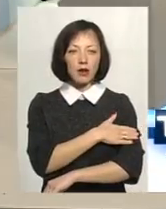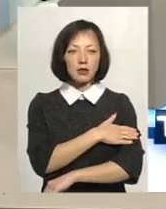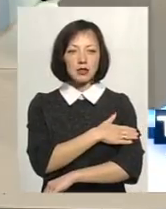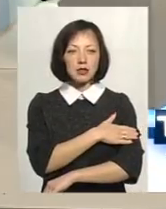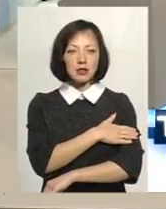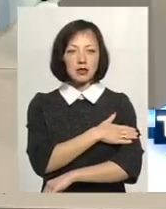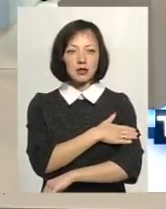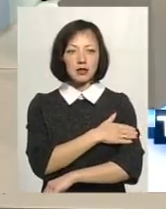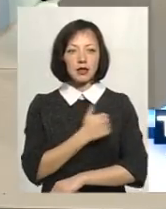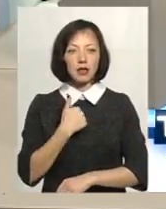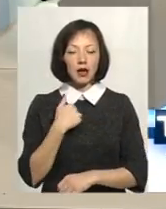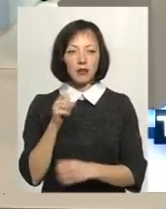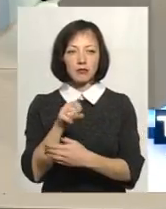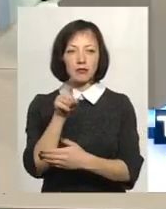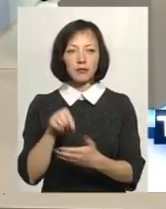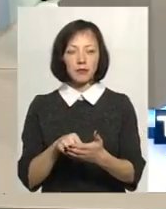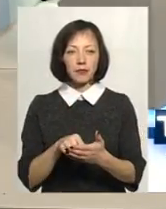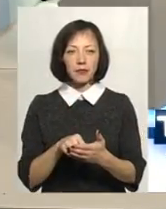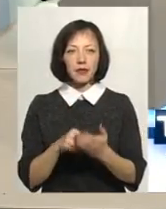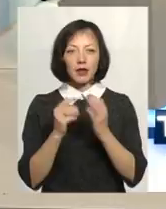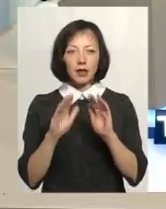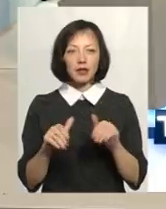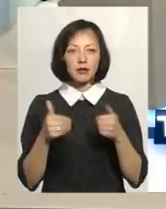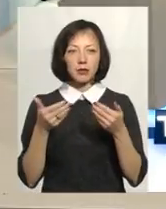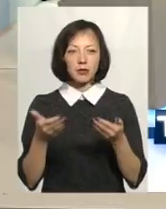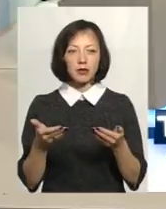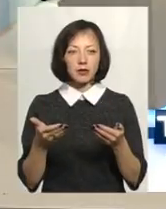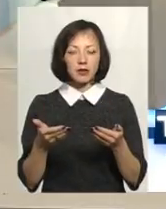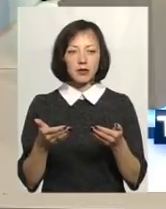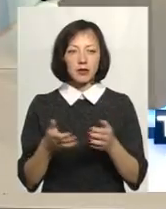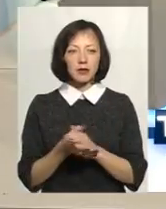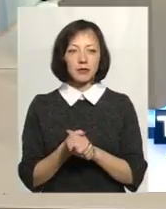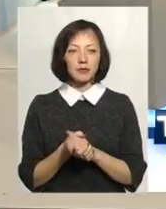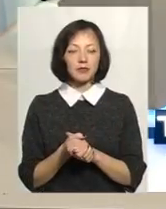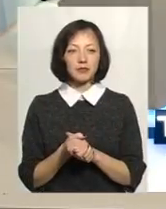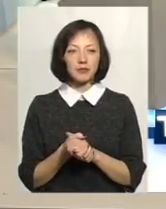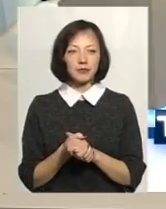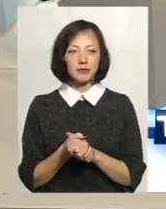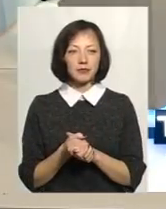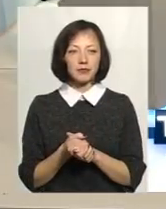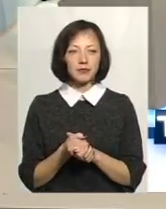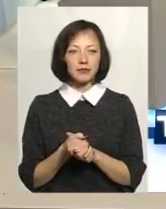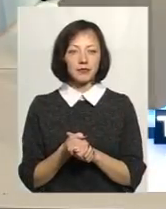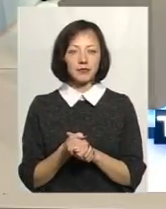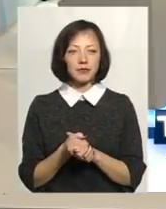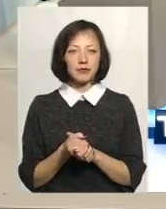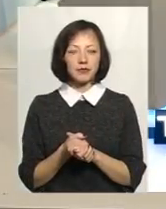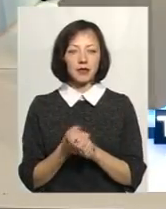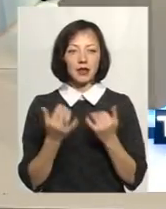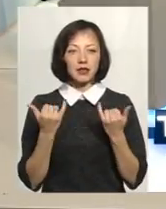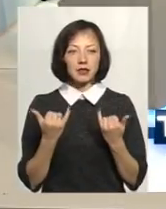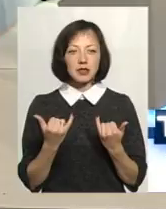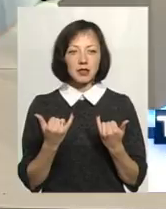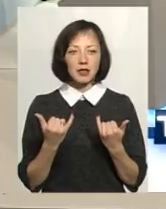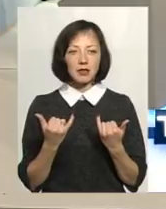хотів, що задати питання і запропонувати. Давайте, слухаємо вас уважно. Зараз, дивіться,